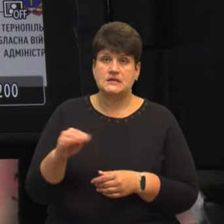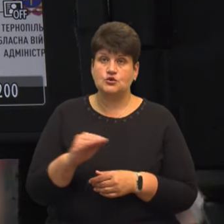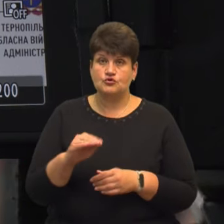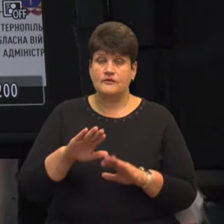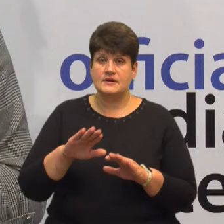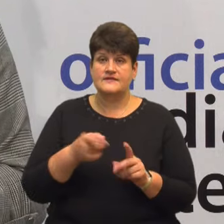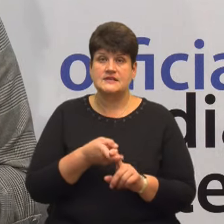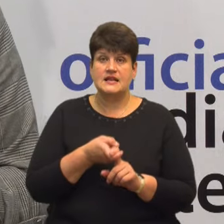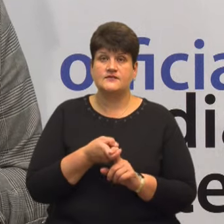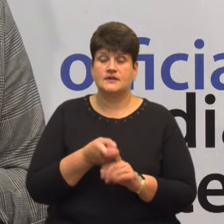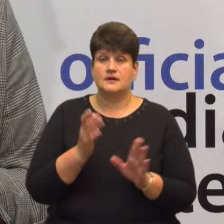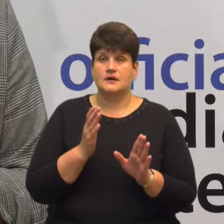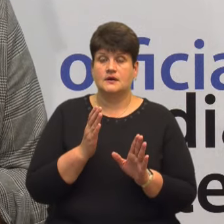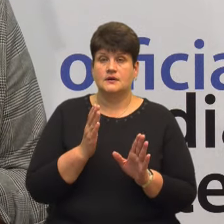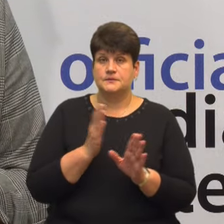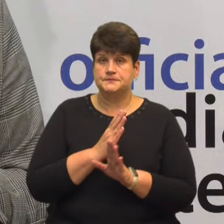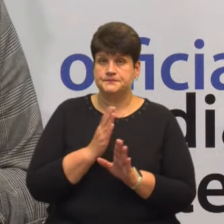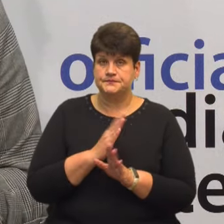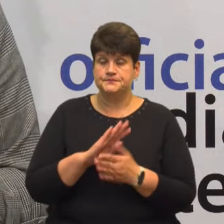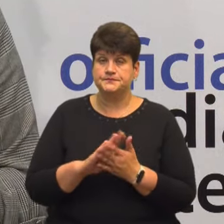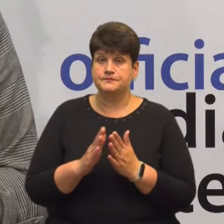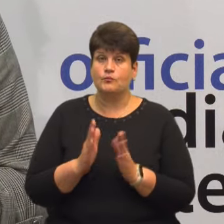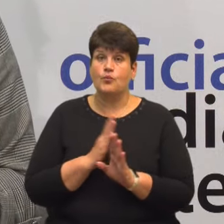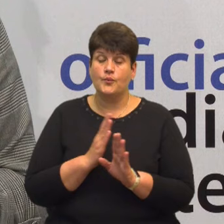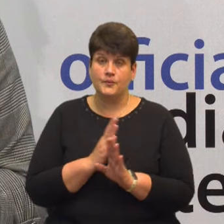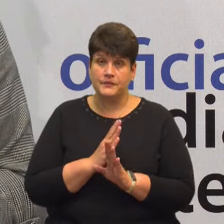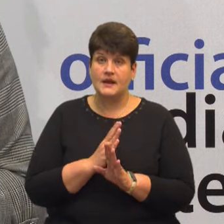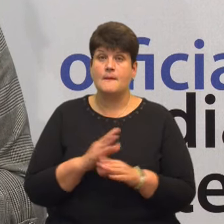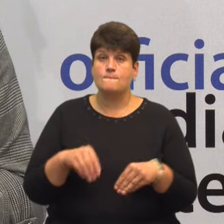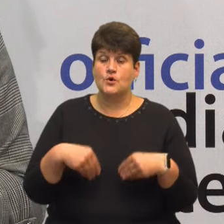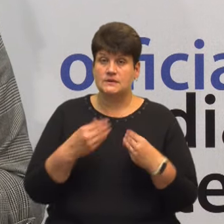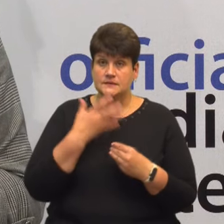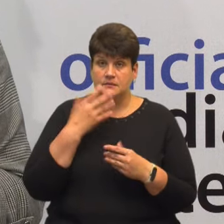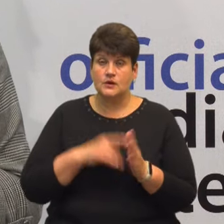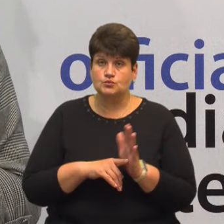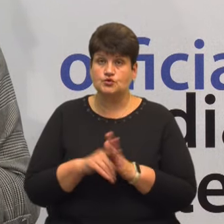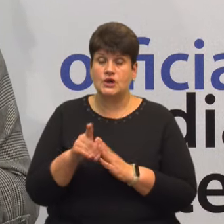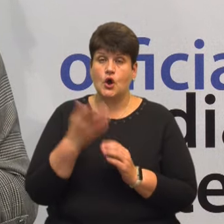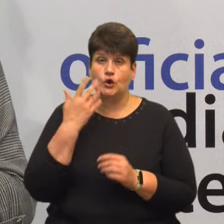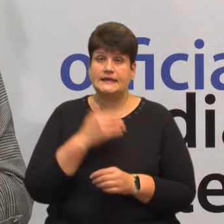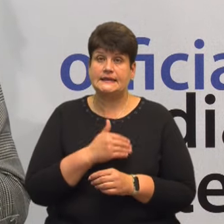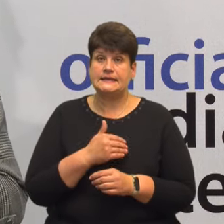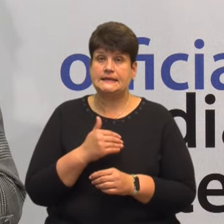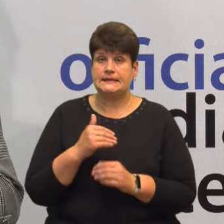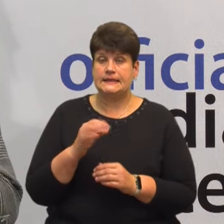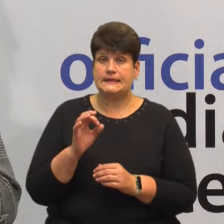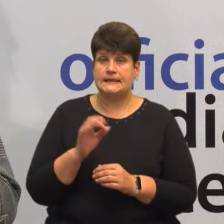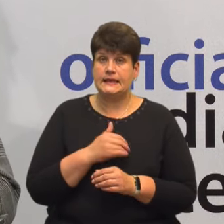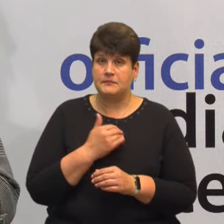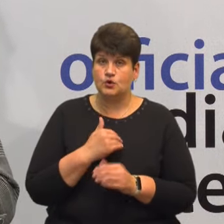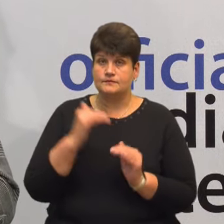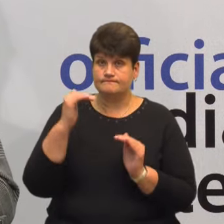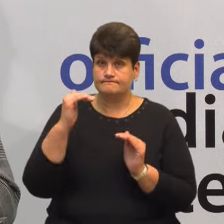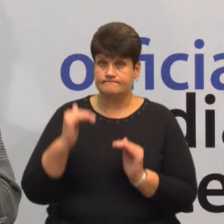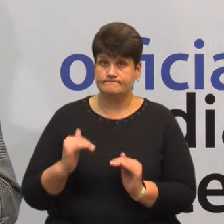кліматичних умов. Подача теплоносія розпочинається, коли температура сягає нижче,